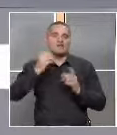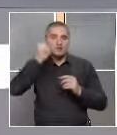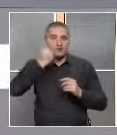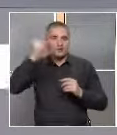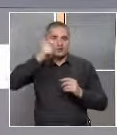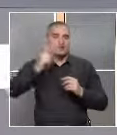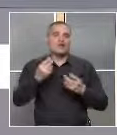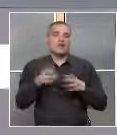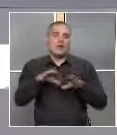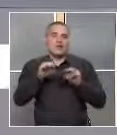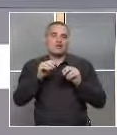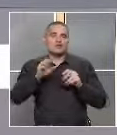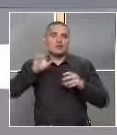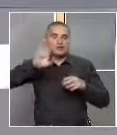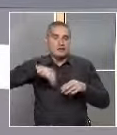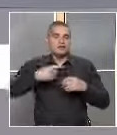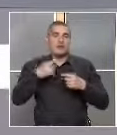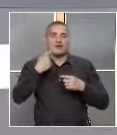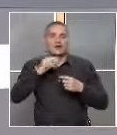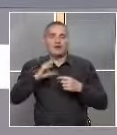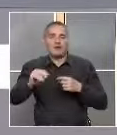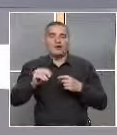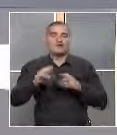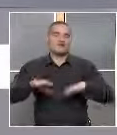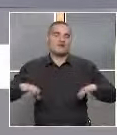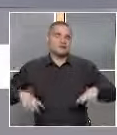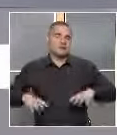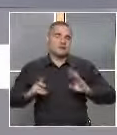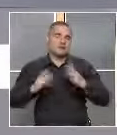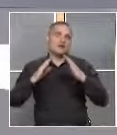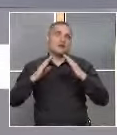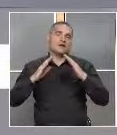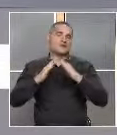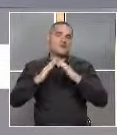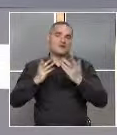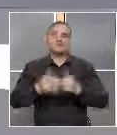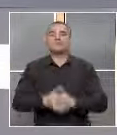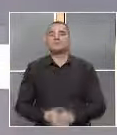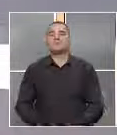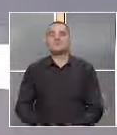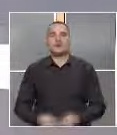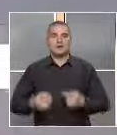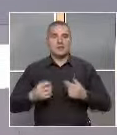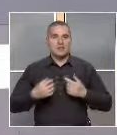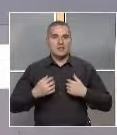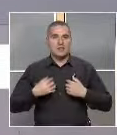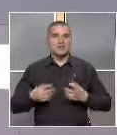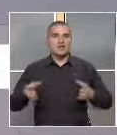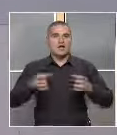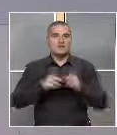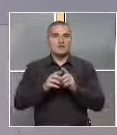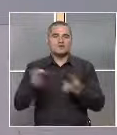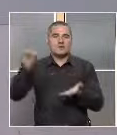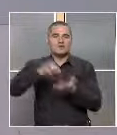приложи. В детската градина, в къщи. Нашият екип също присъства на една